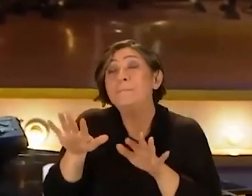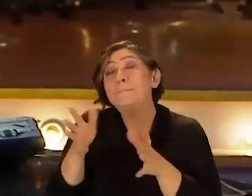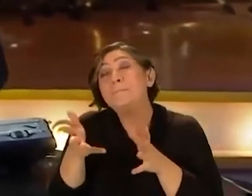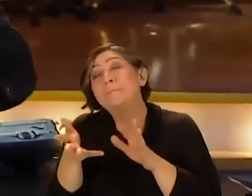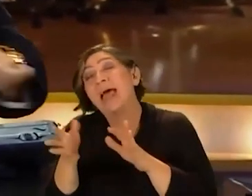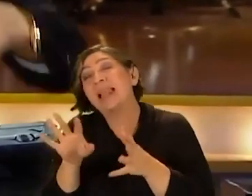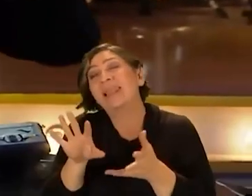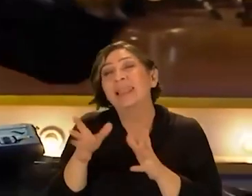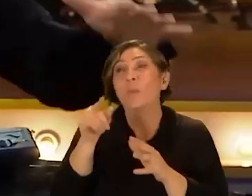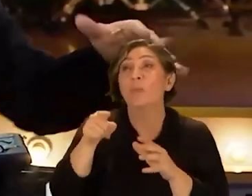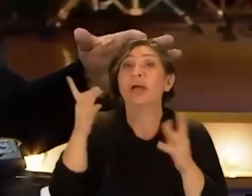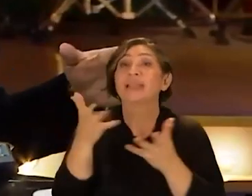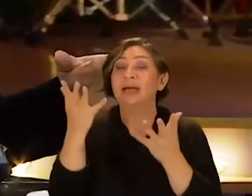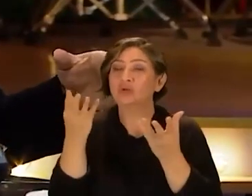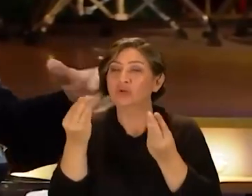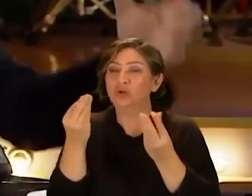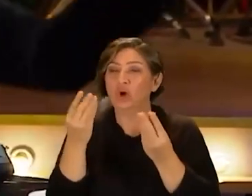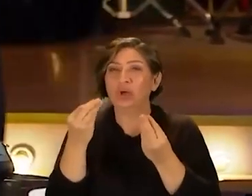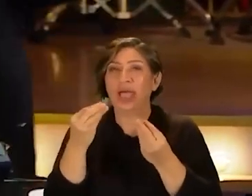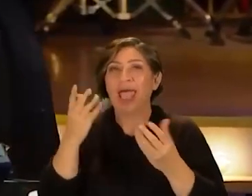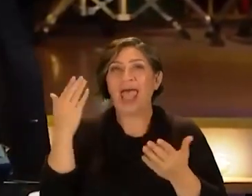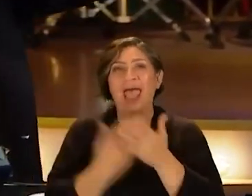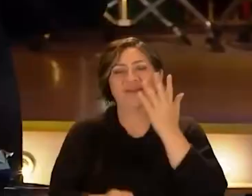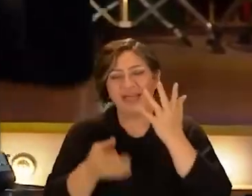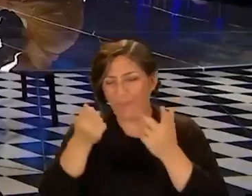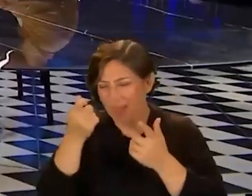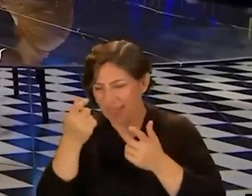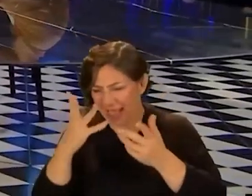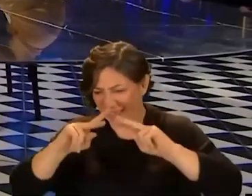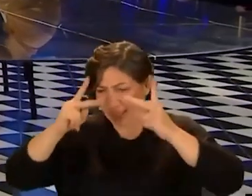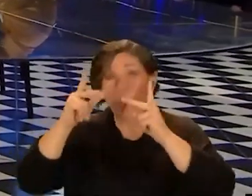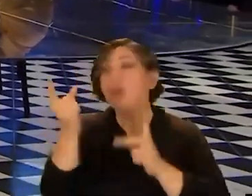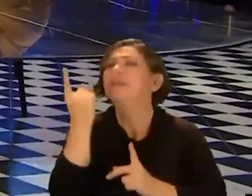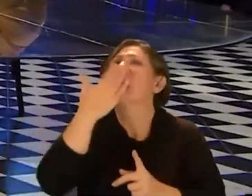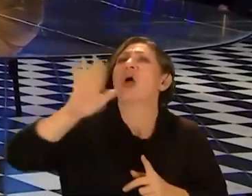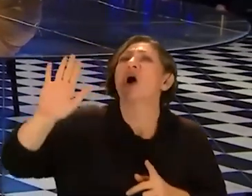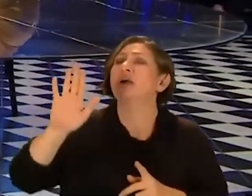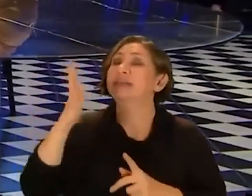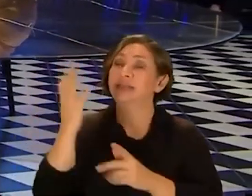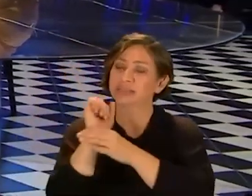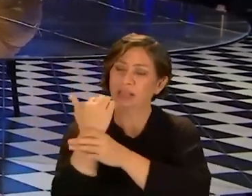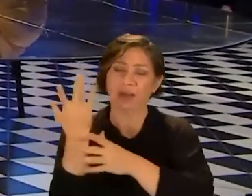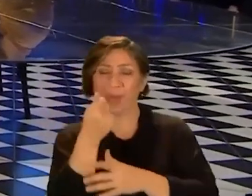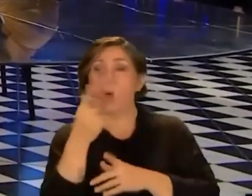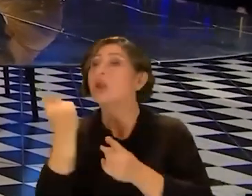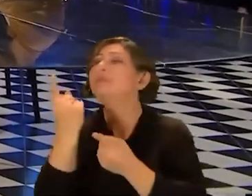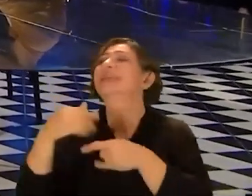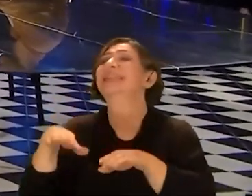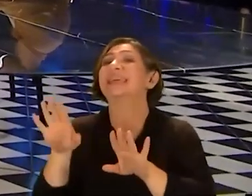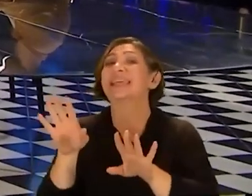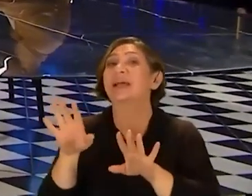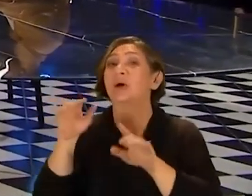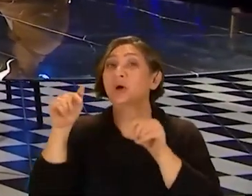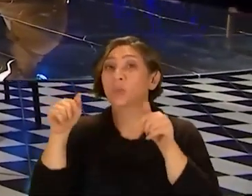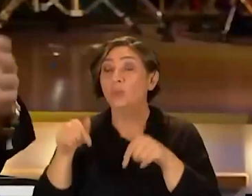belki de belki de bu kadar çok hani şeye de gerek yok eyvah ya para ya kariyer öyle bir şey yok ya sanat ya para öyle bir şey değil